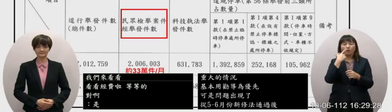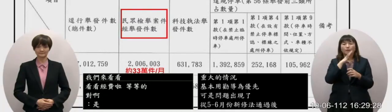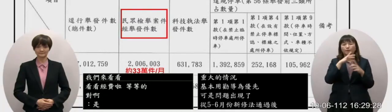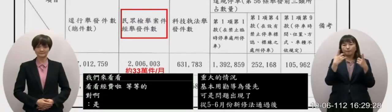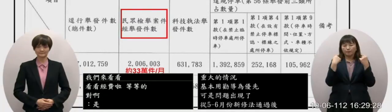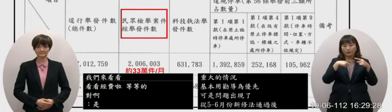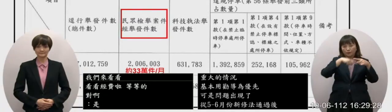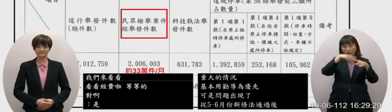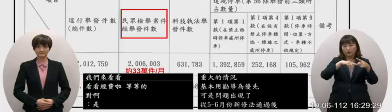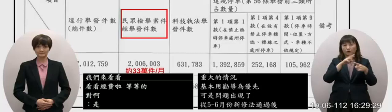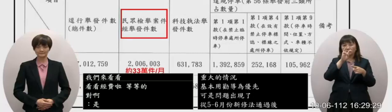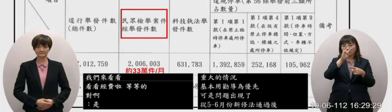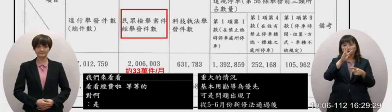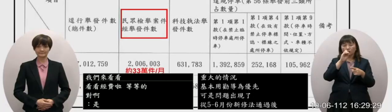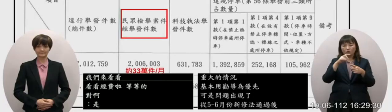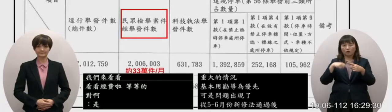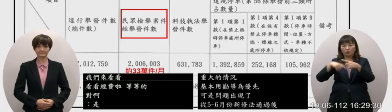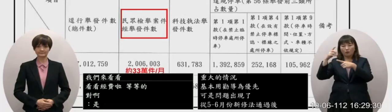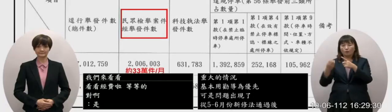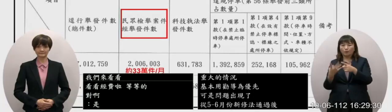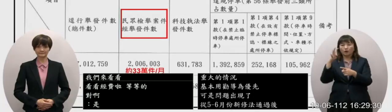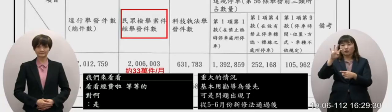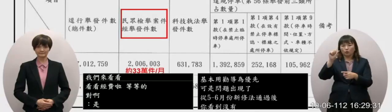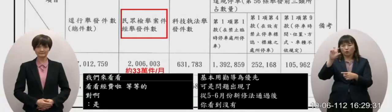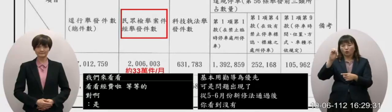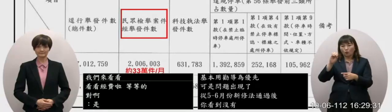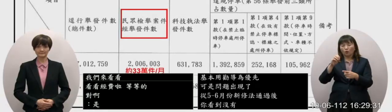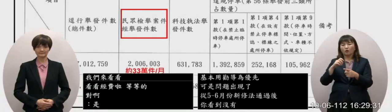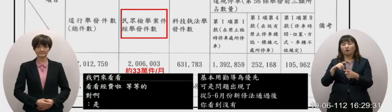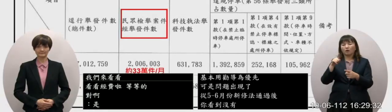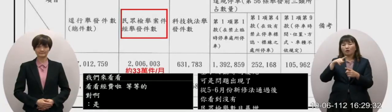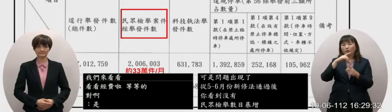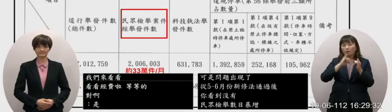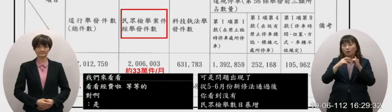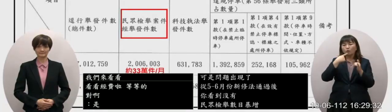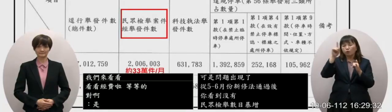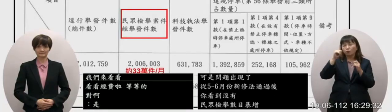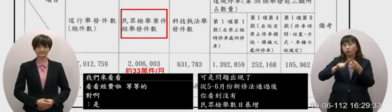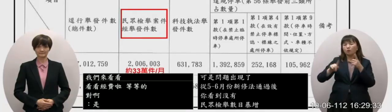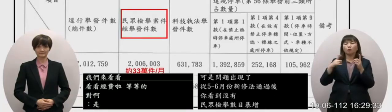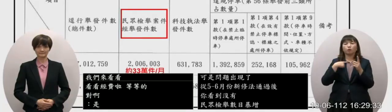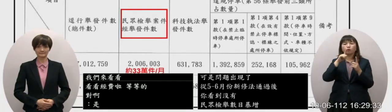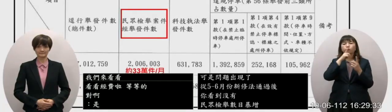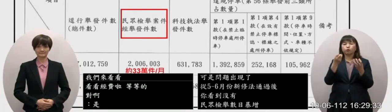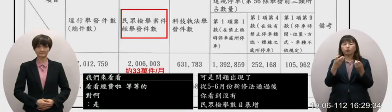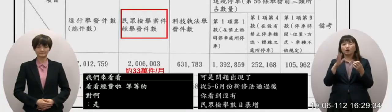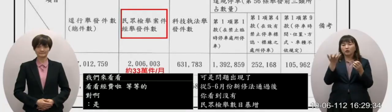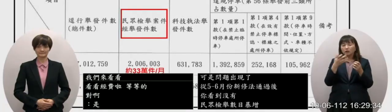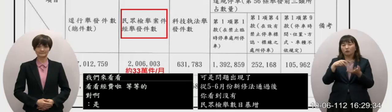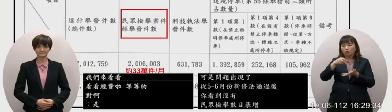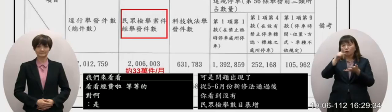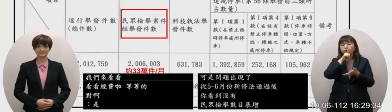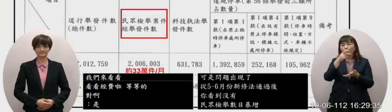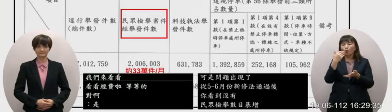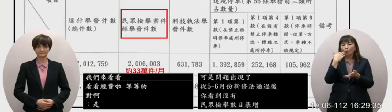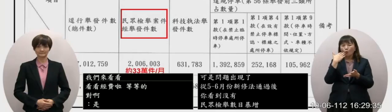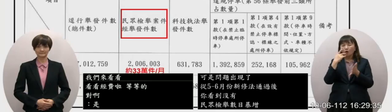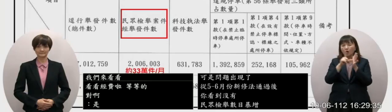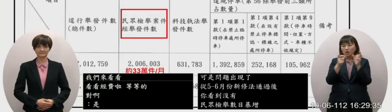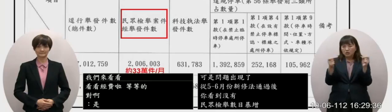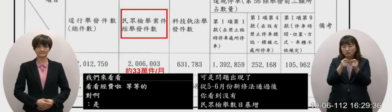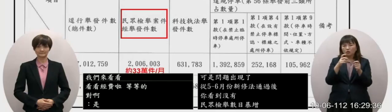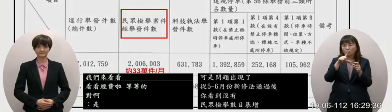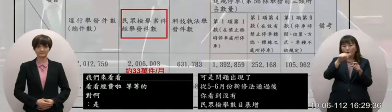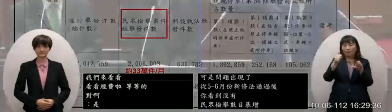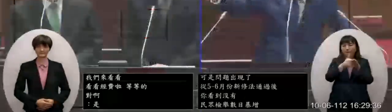從平均每個月三十三萬暴增到四十四萬我沒有說民眾選舉是不對的但是問題出現了你們剛才提到了如果只是臨庭